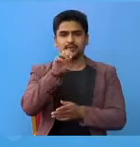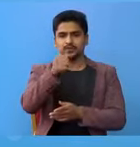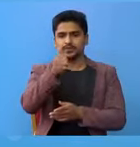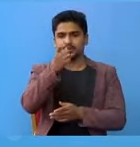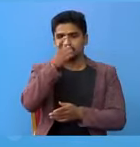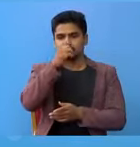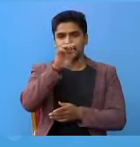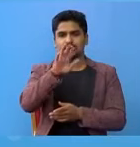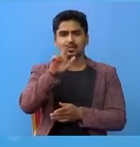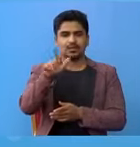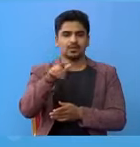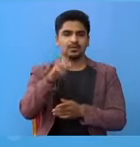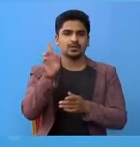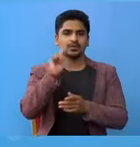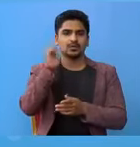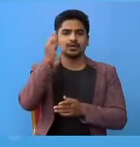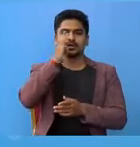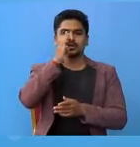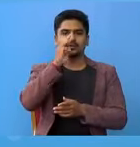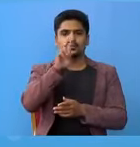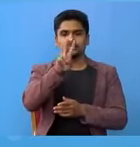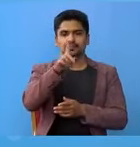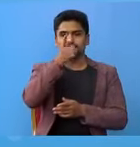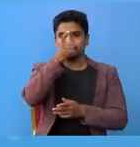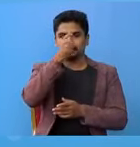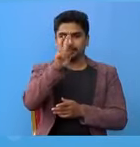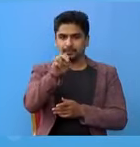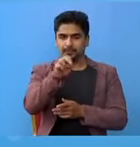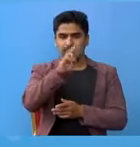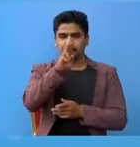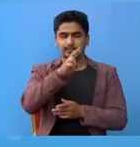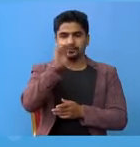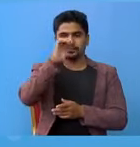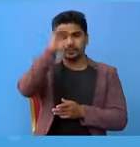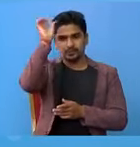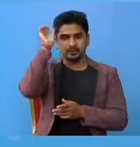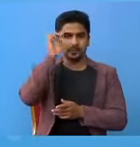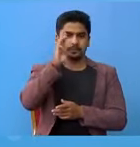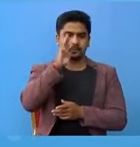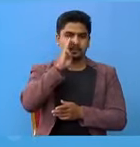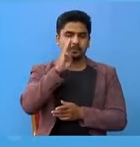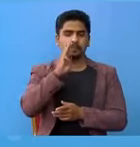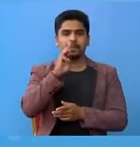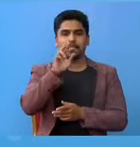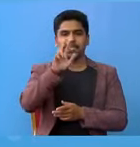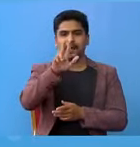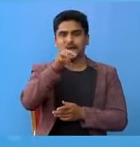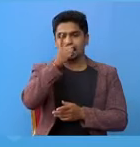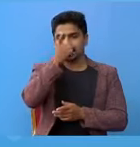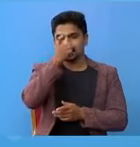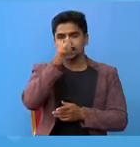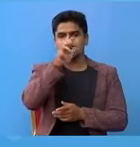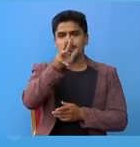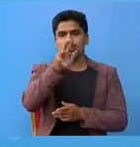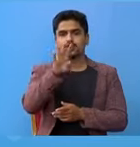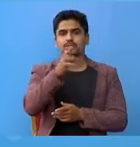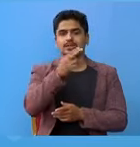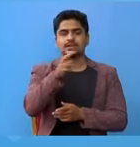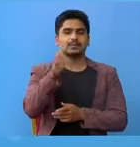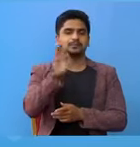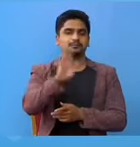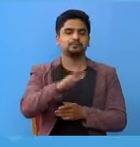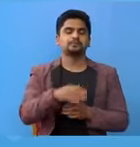,7, कणाली प्रदेश मां 2,20, रा सुदुर पच्चिम प्रदेश मां 8,94 जना